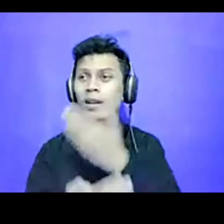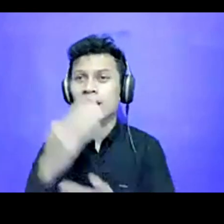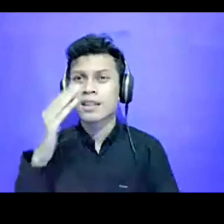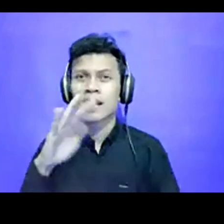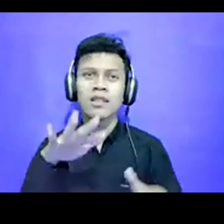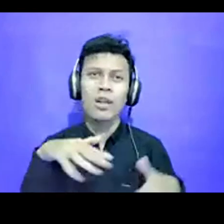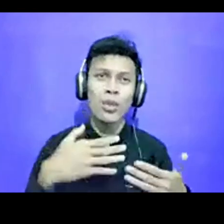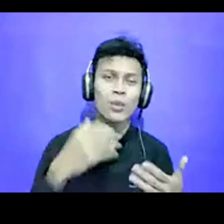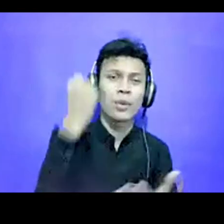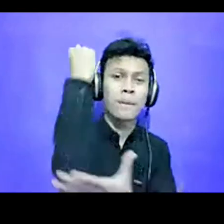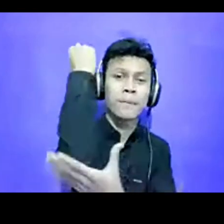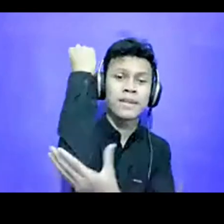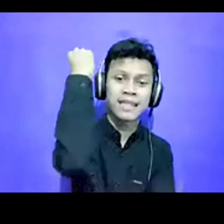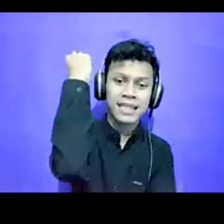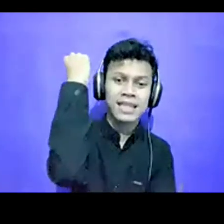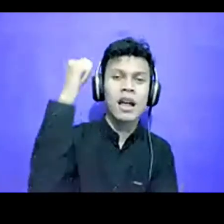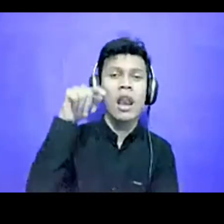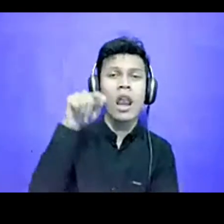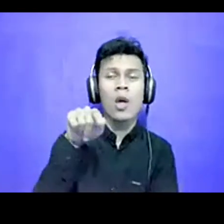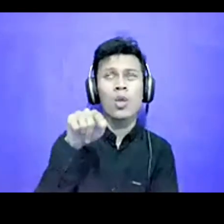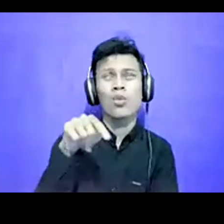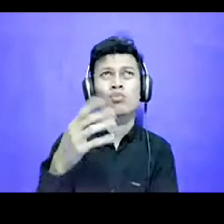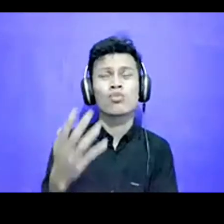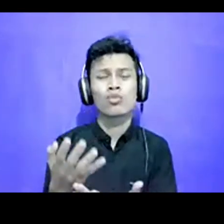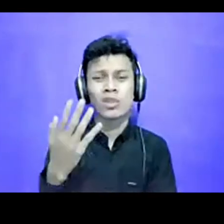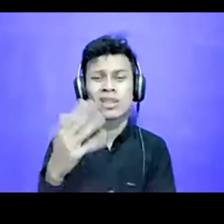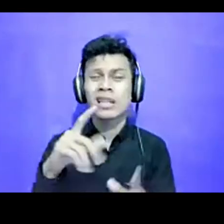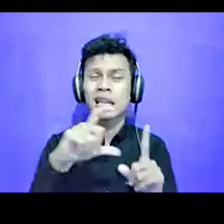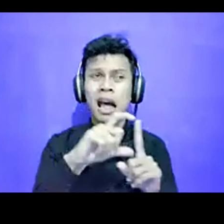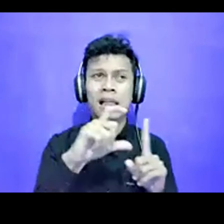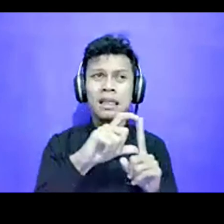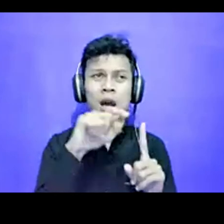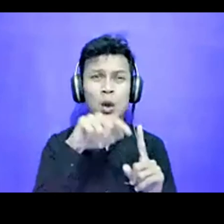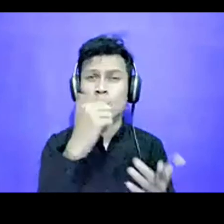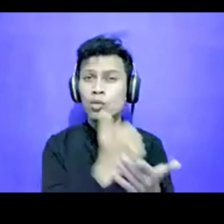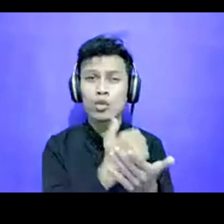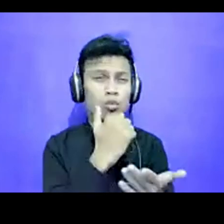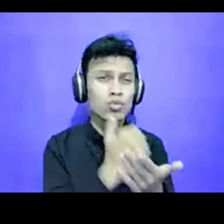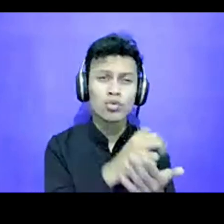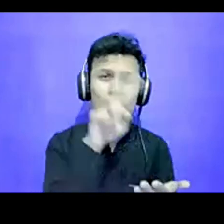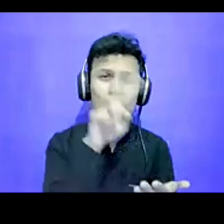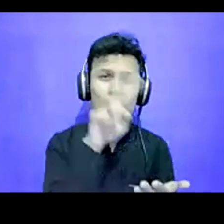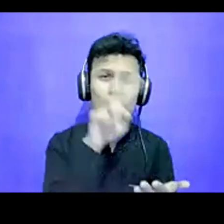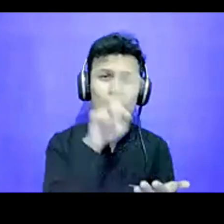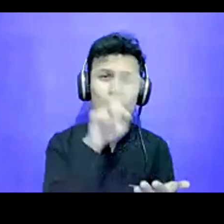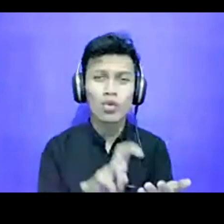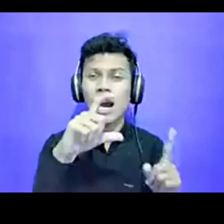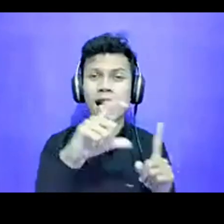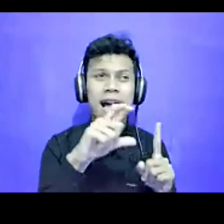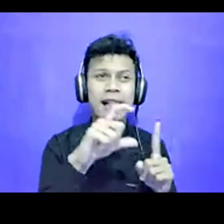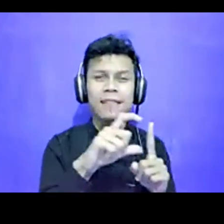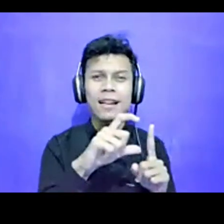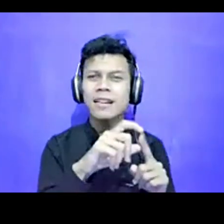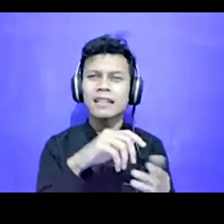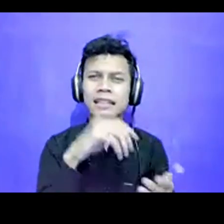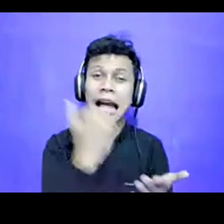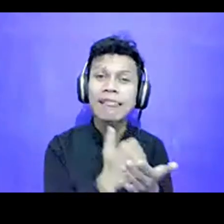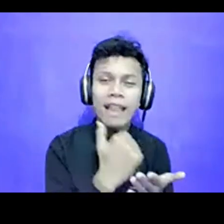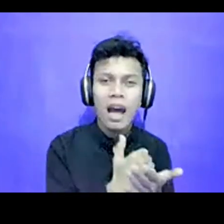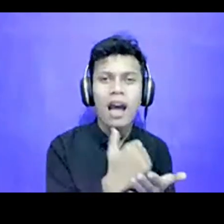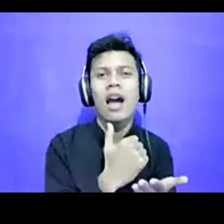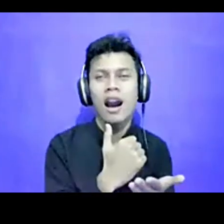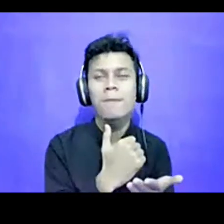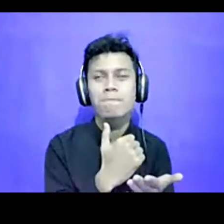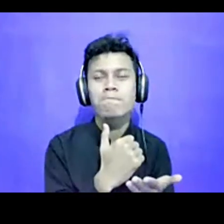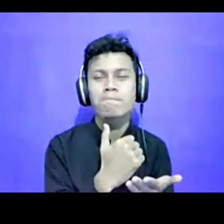kemiskinan, itu kan mungkin juga, datanya itu, benar-benar butuh data yang, ya, istilahnya data real gitu ya,